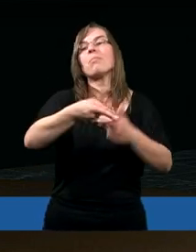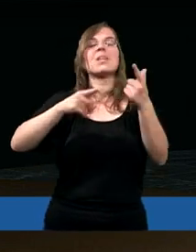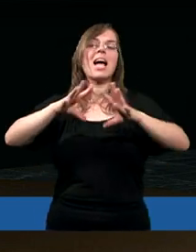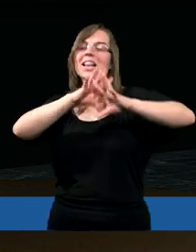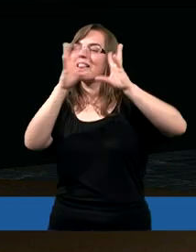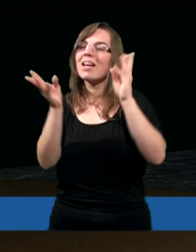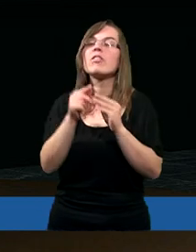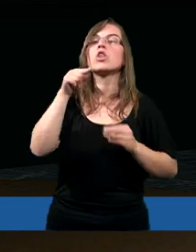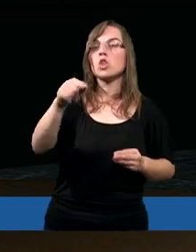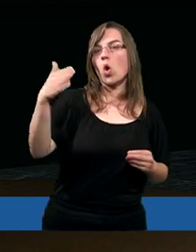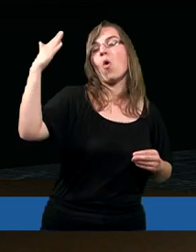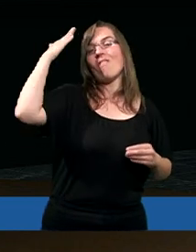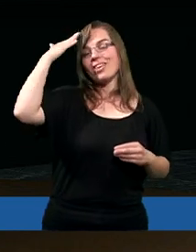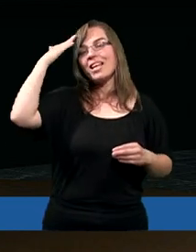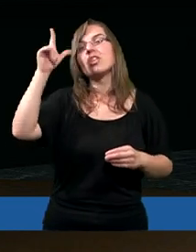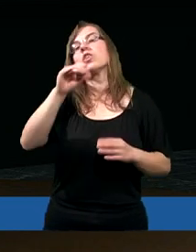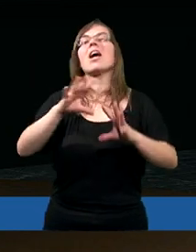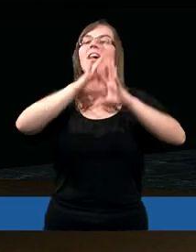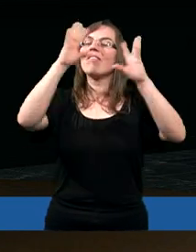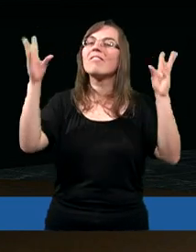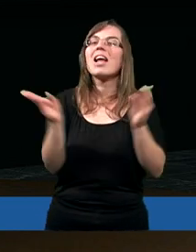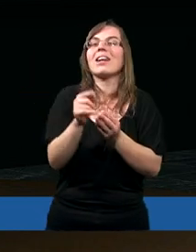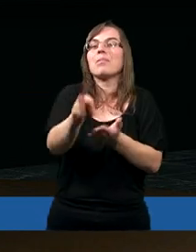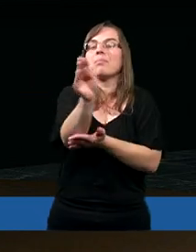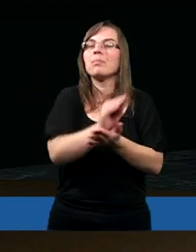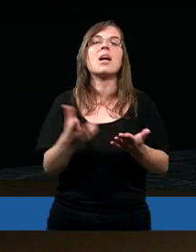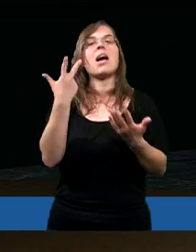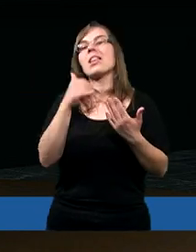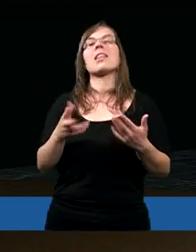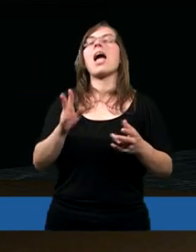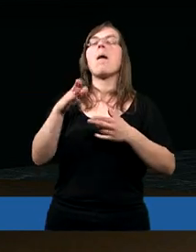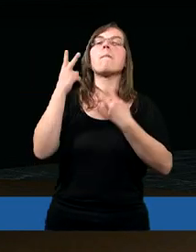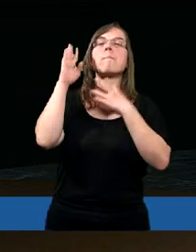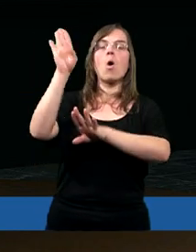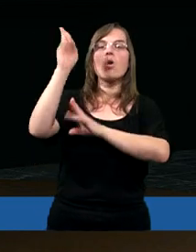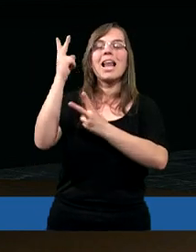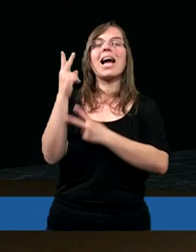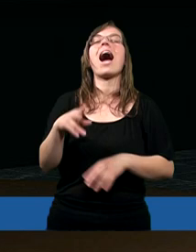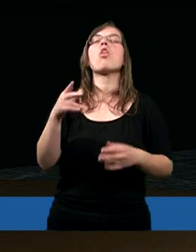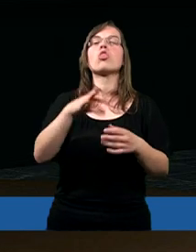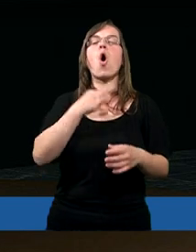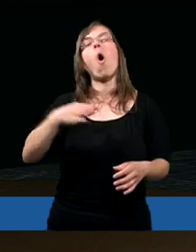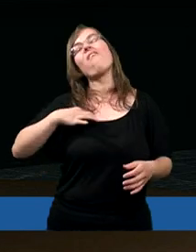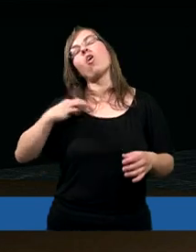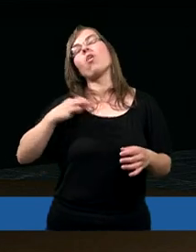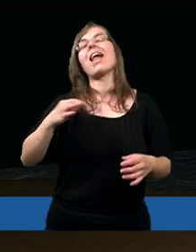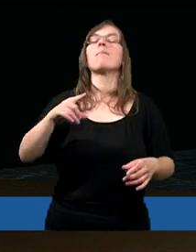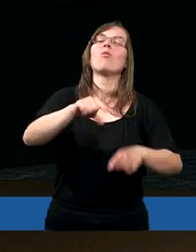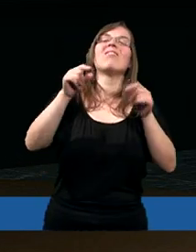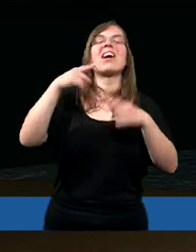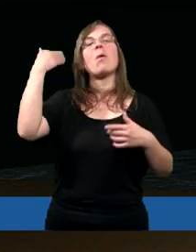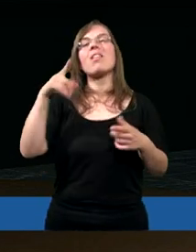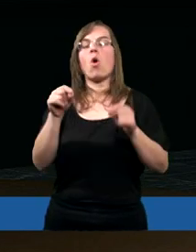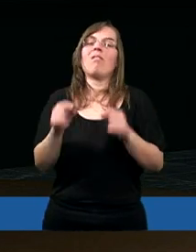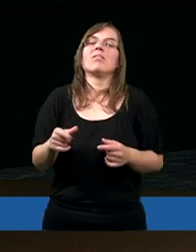przede wszystkim to wiedzcie, że wszelkie prostwo Pisma nie podlega dowolnemu wykładowi. To